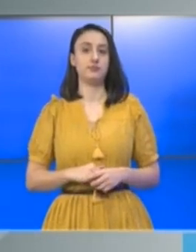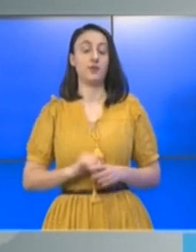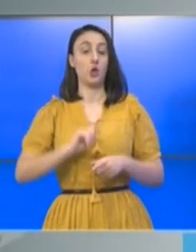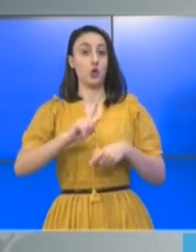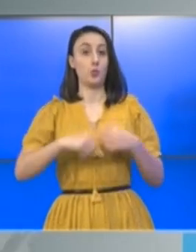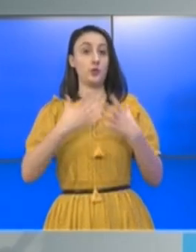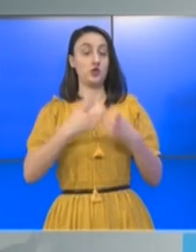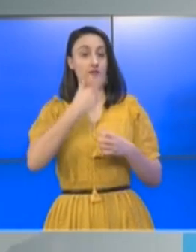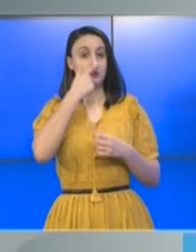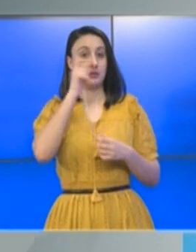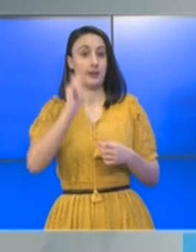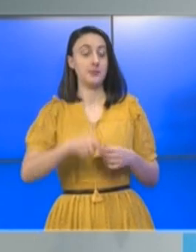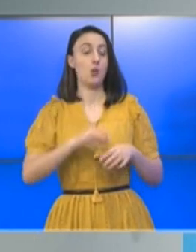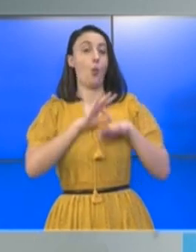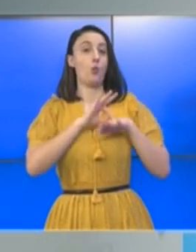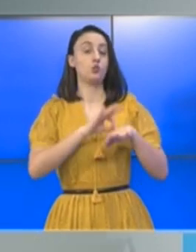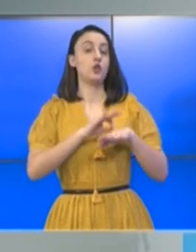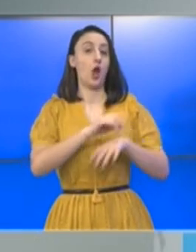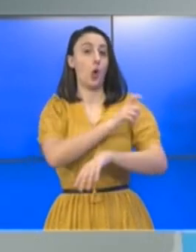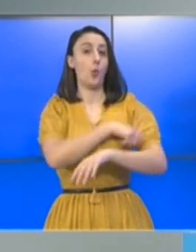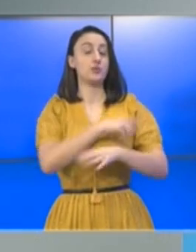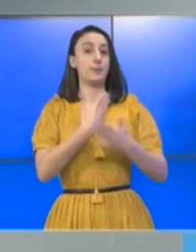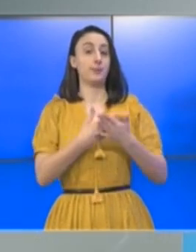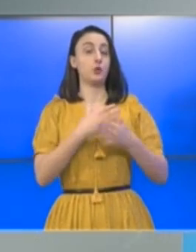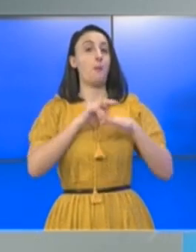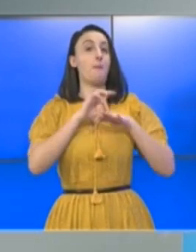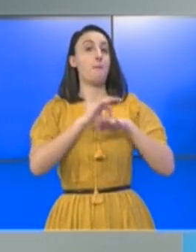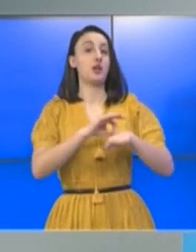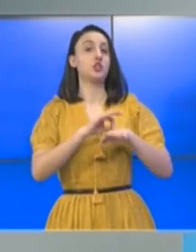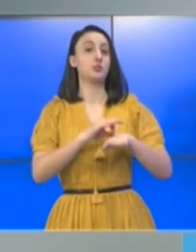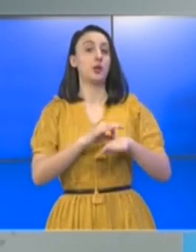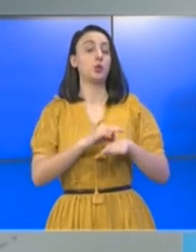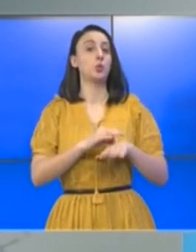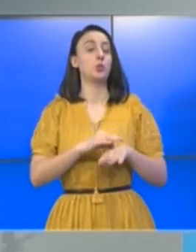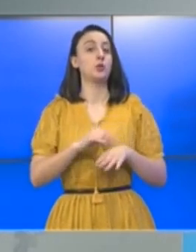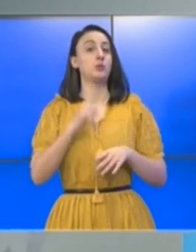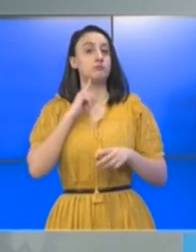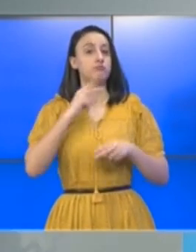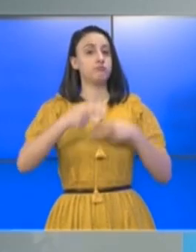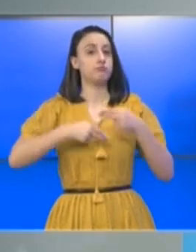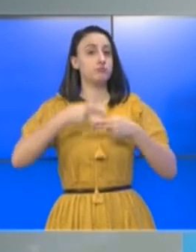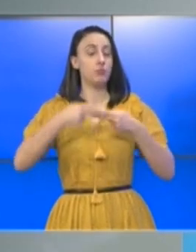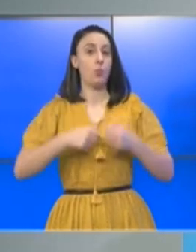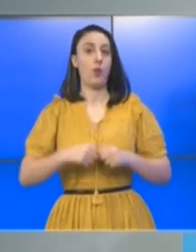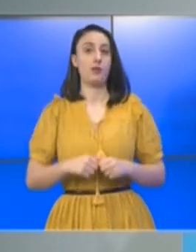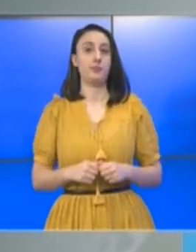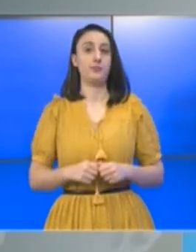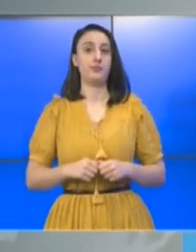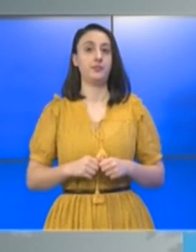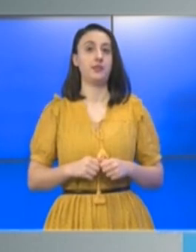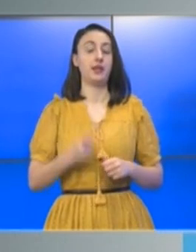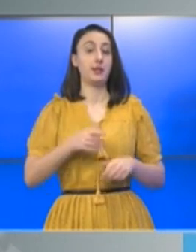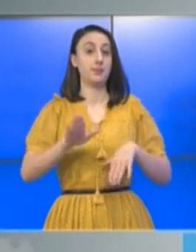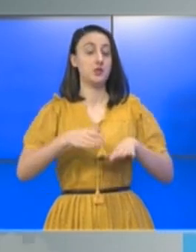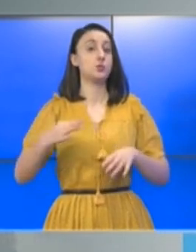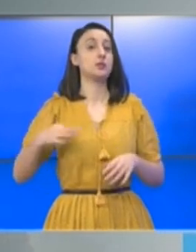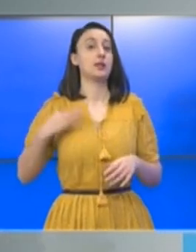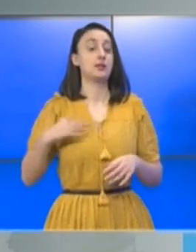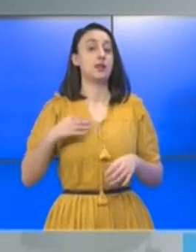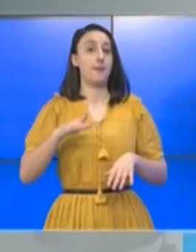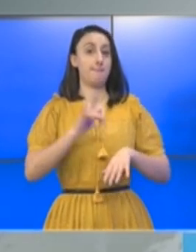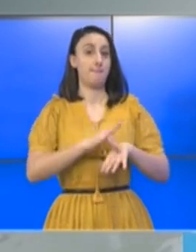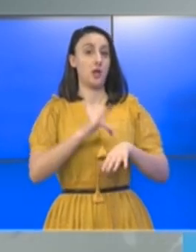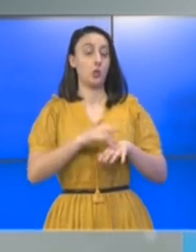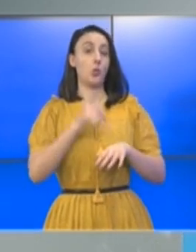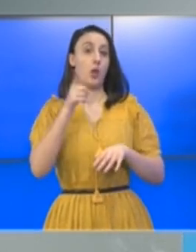După ce a fost demis de la conducerea Comisiei pentru Managementul Clinic și Epidemiologic al COVID-19 din Ministerul Sănătății,